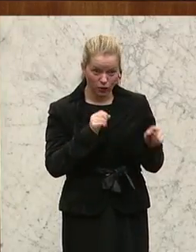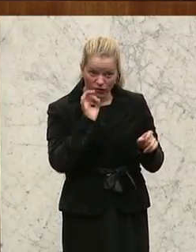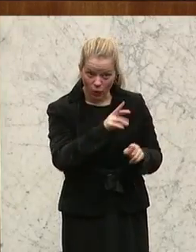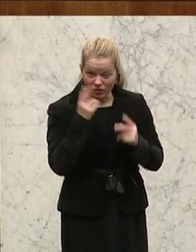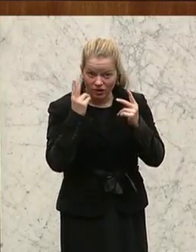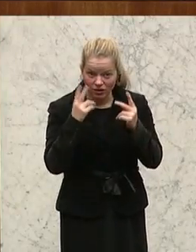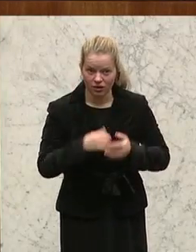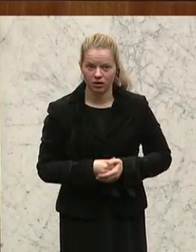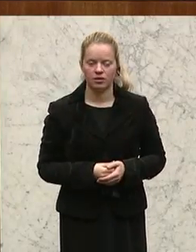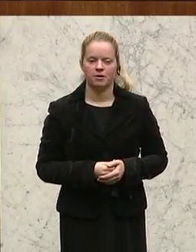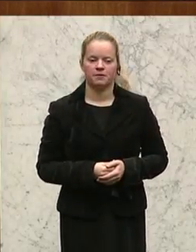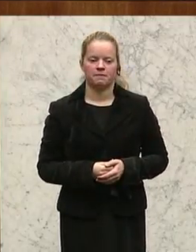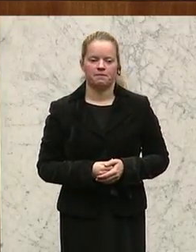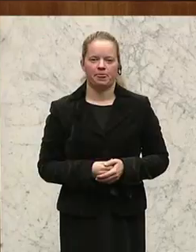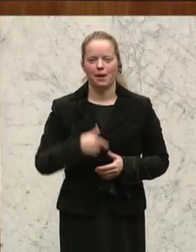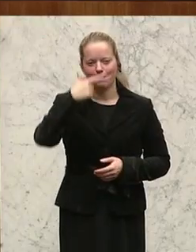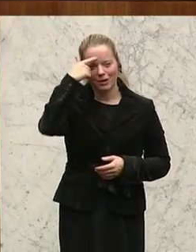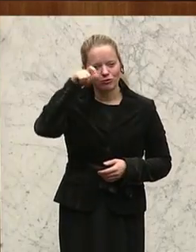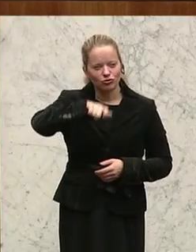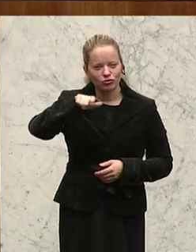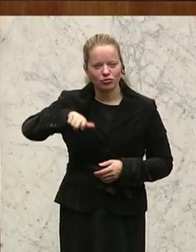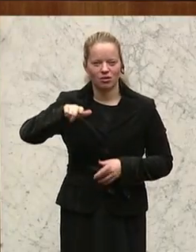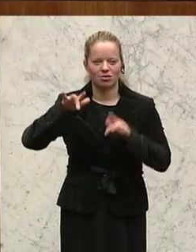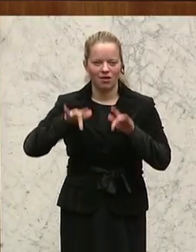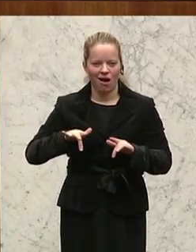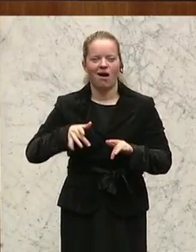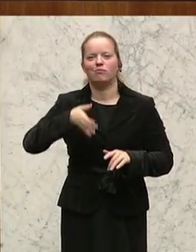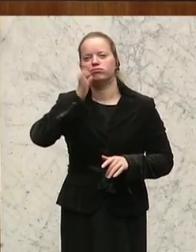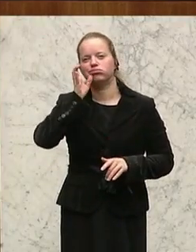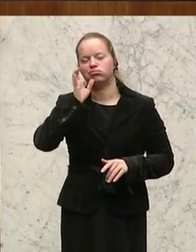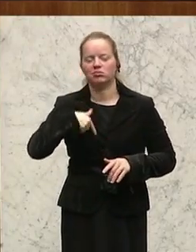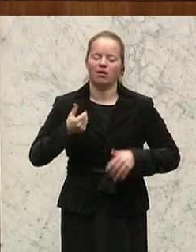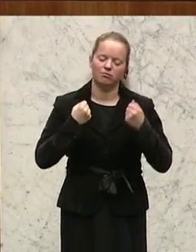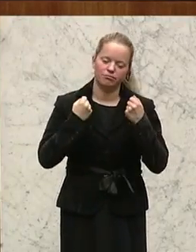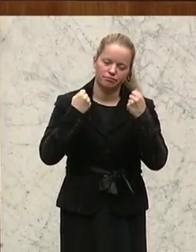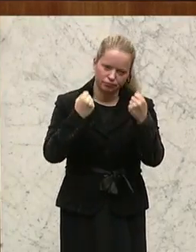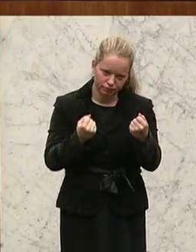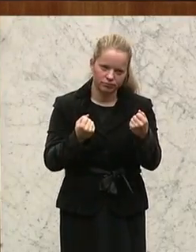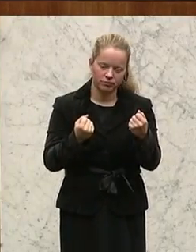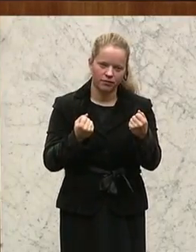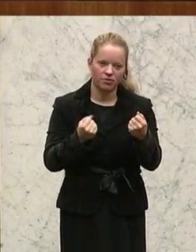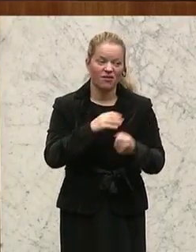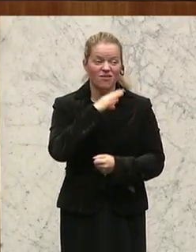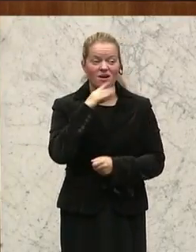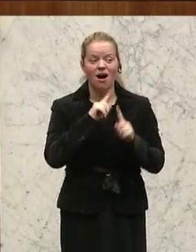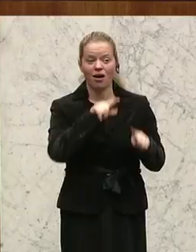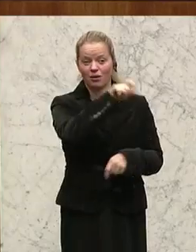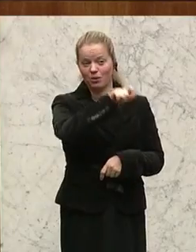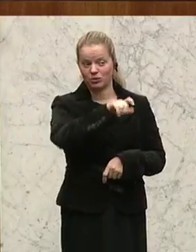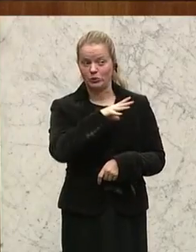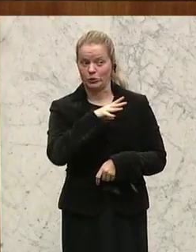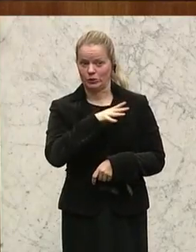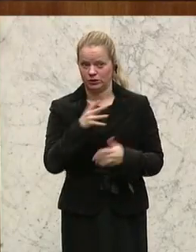ist, wenn Ihnen ein Anliegen ist, dass Menschen, die mit Alkohol am Steuer gefahren sind und damit viele andere gefährden,